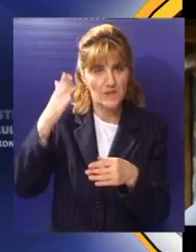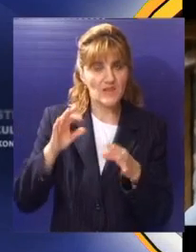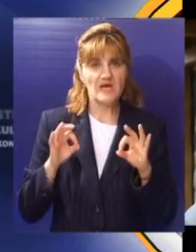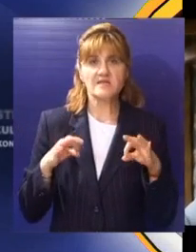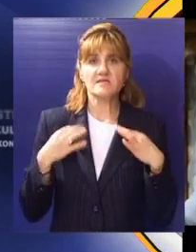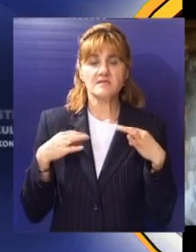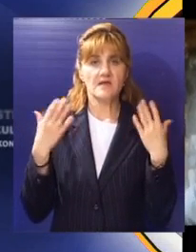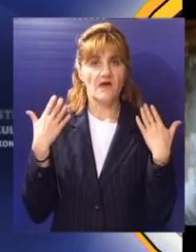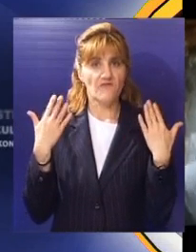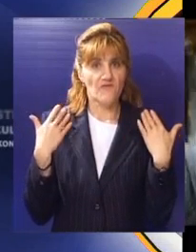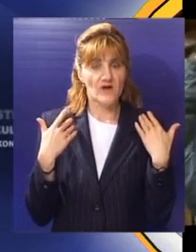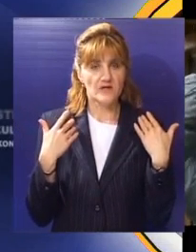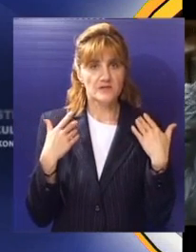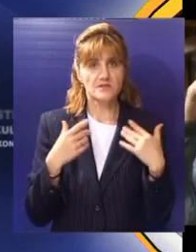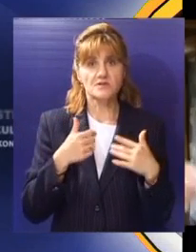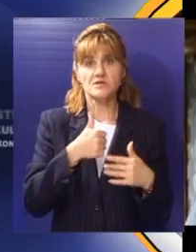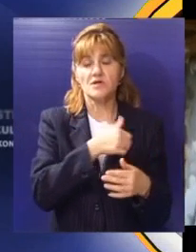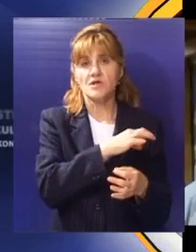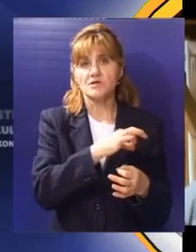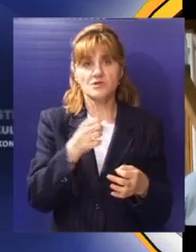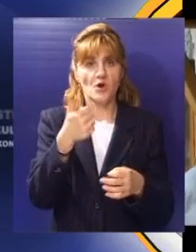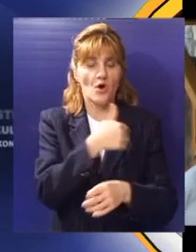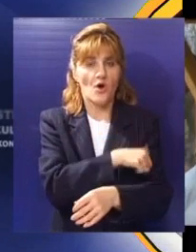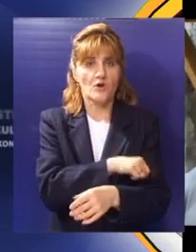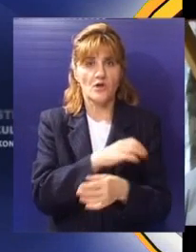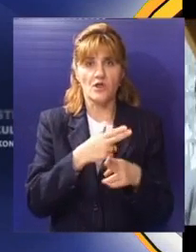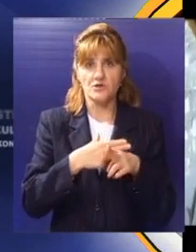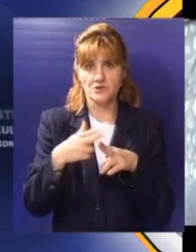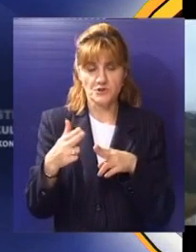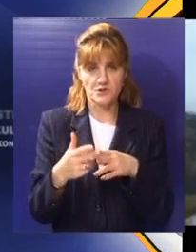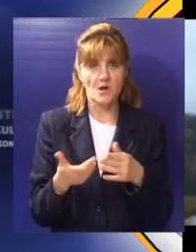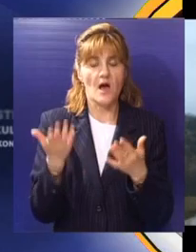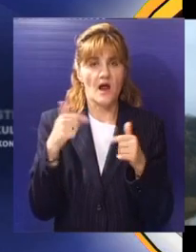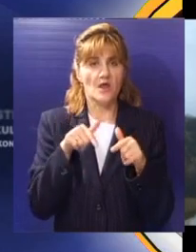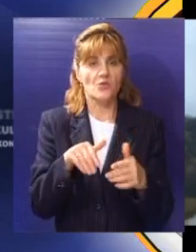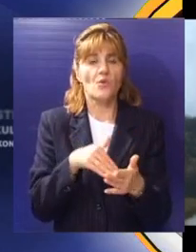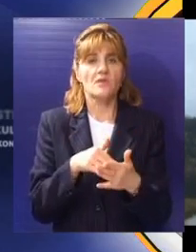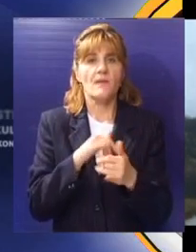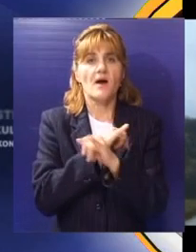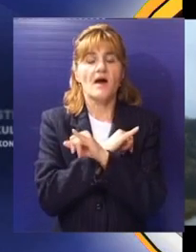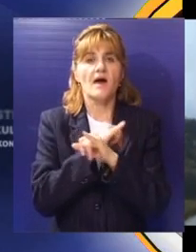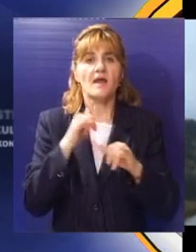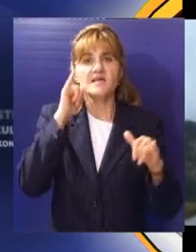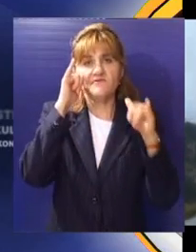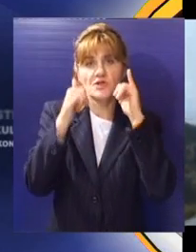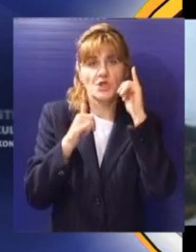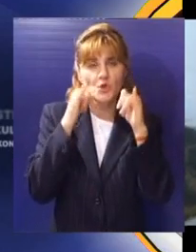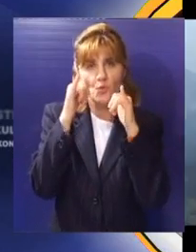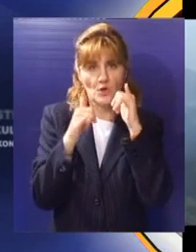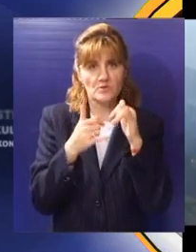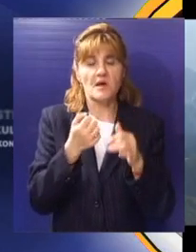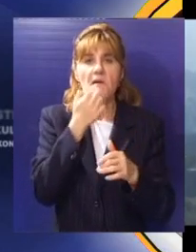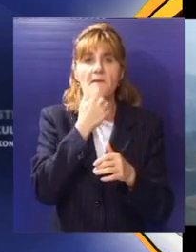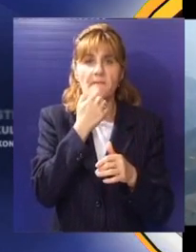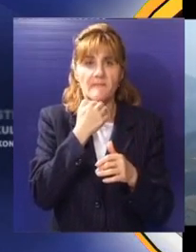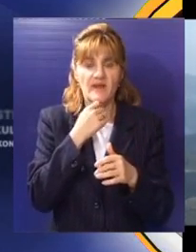brda, sve to zdravo, što kažu, milijardu godina da je takvo. Da bi se razvijao ekoturizam, bitno je uključiti